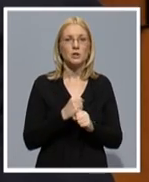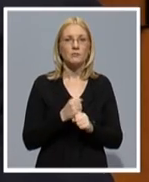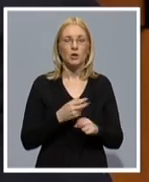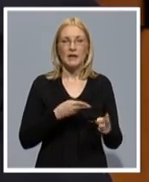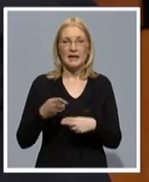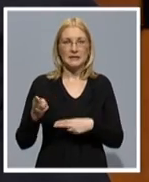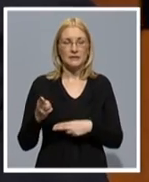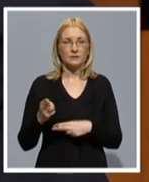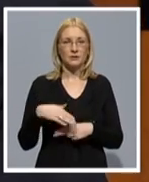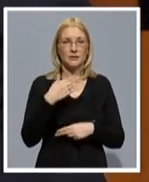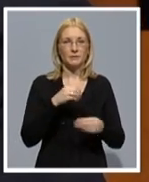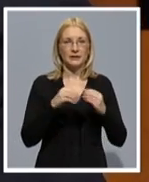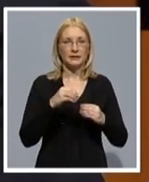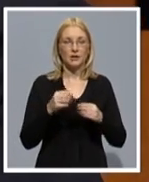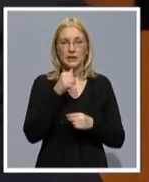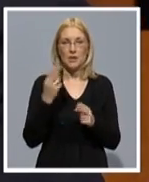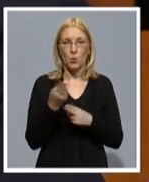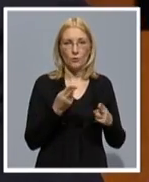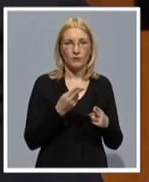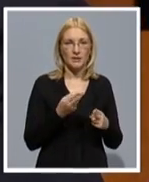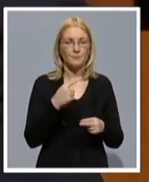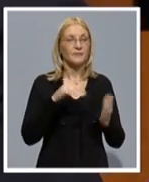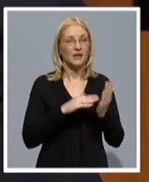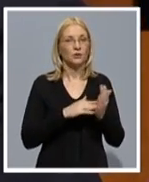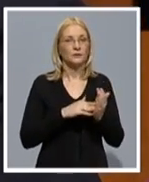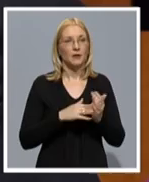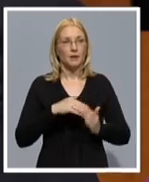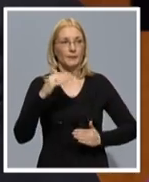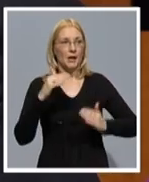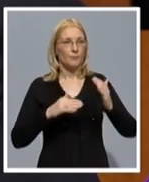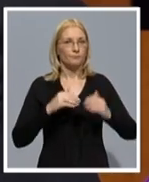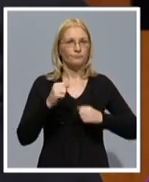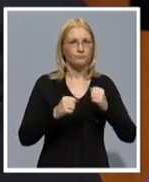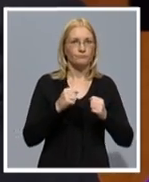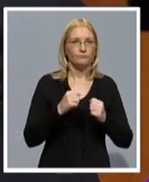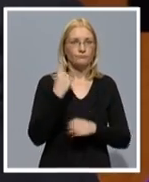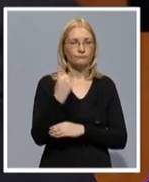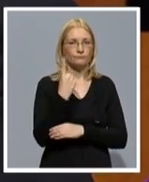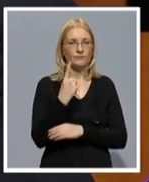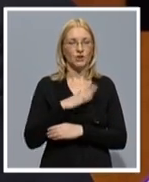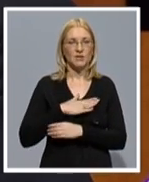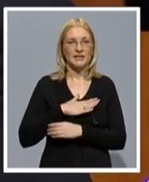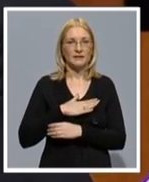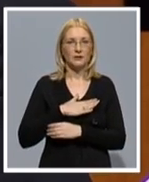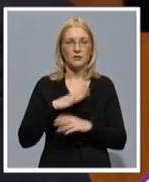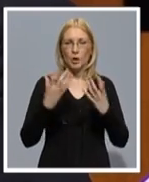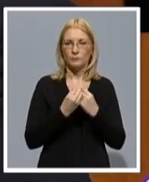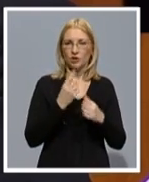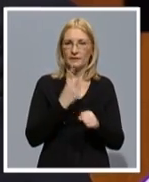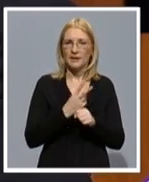izvoz ispred trgovine i uvoza. Ako treba, razberna autarkija, samodostatnost, opće nacionalna solidarnost,